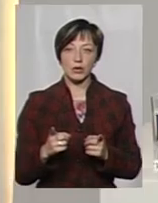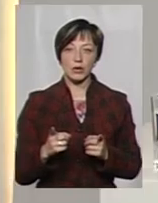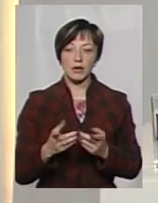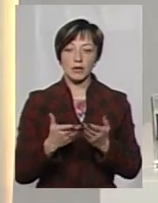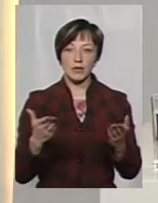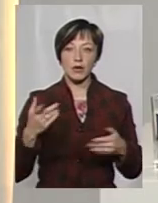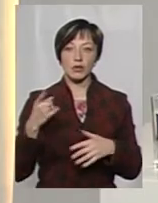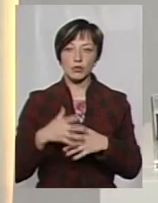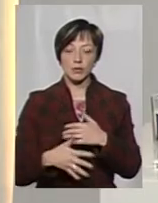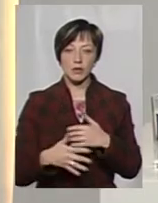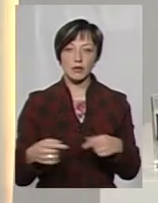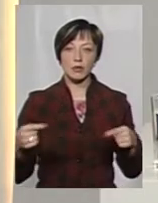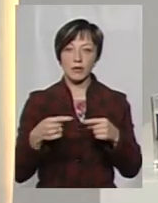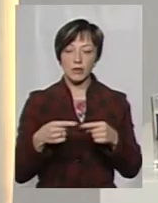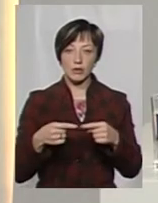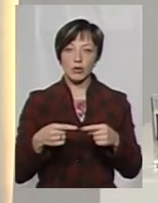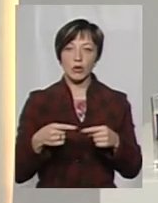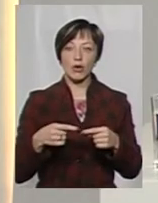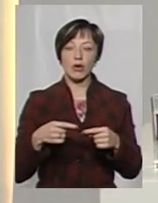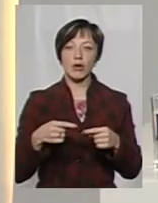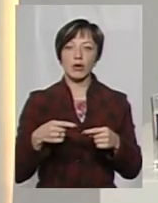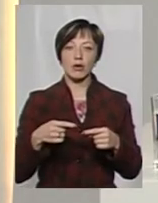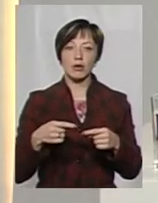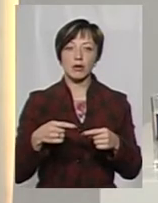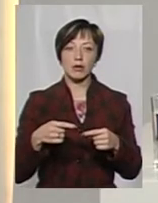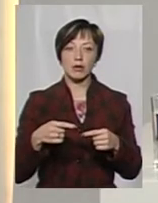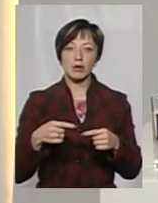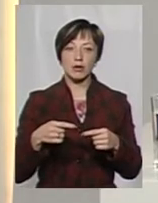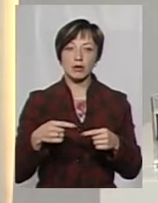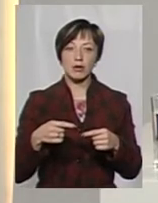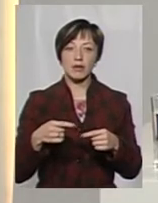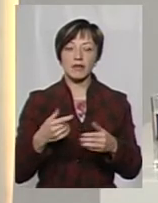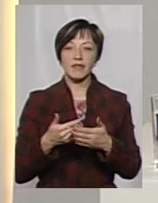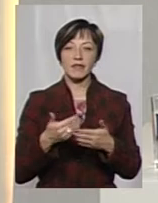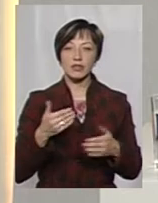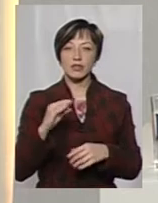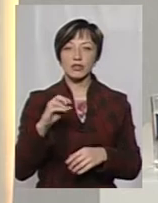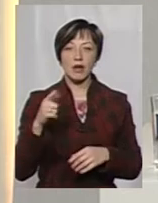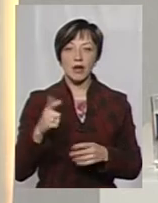ж розумієте, що від управління житлово-комунального господарства облдержадміністрації не залежить